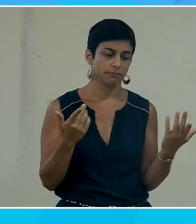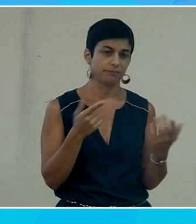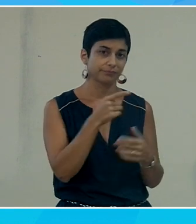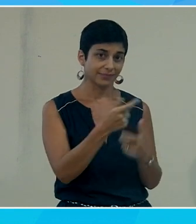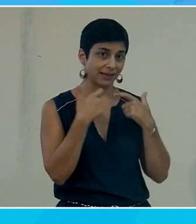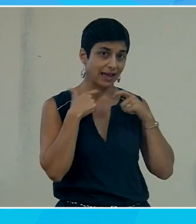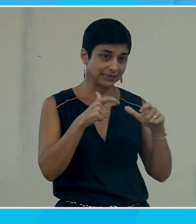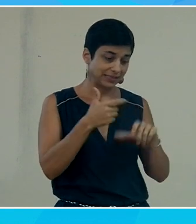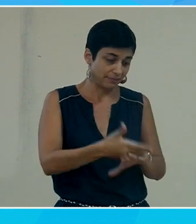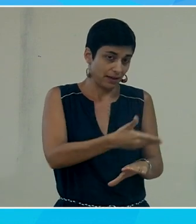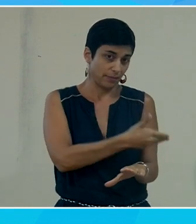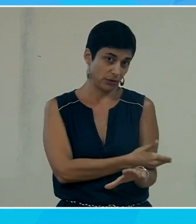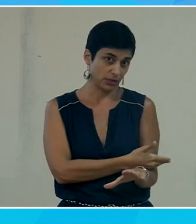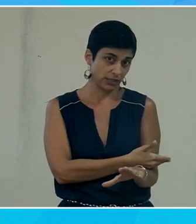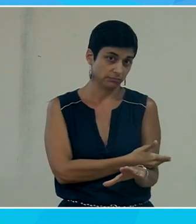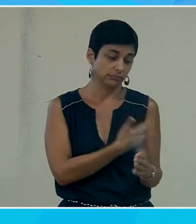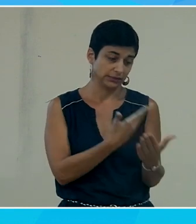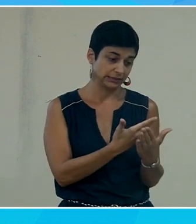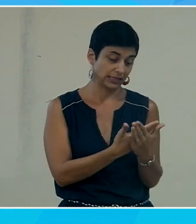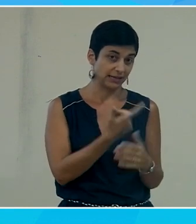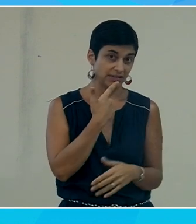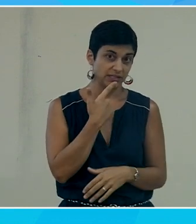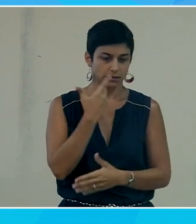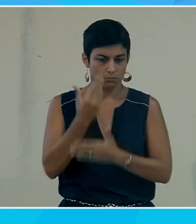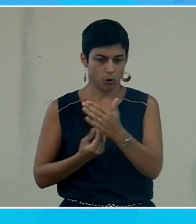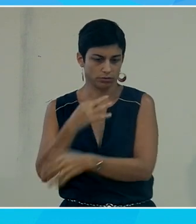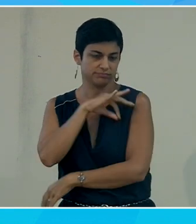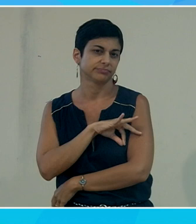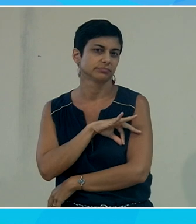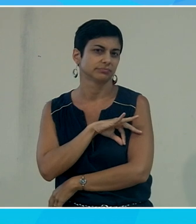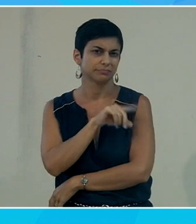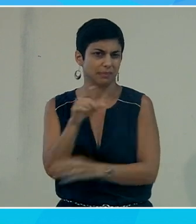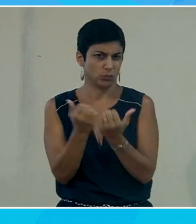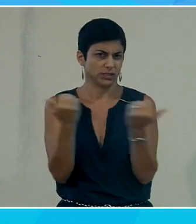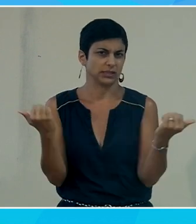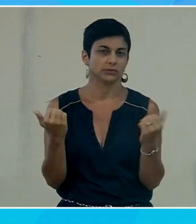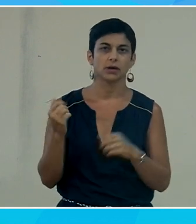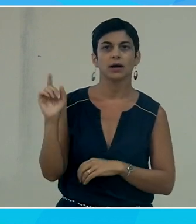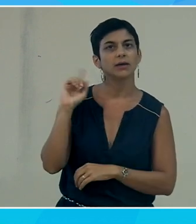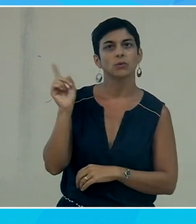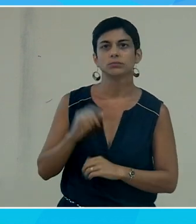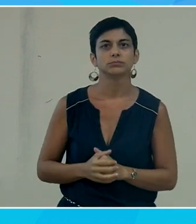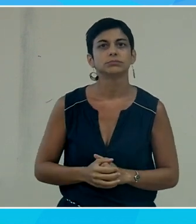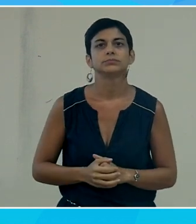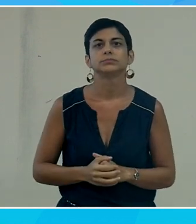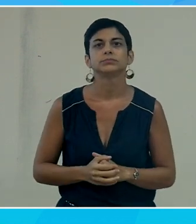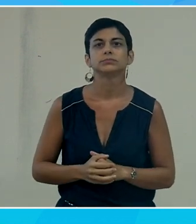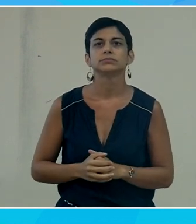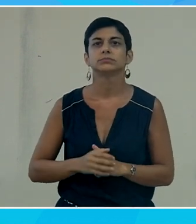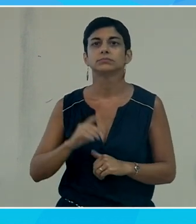a priori serait perçu comme un manque à gagner ah non du tout non